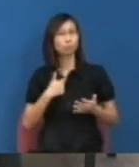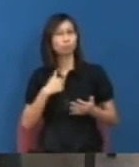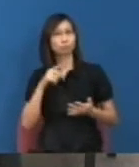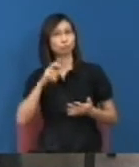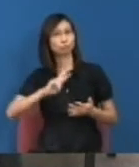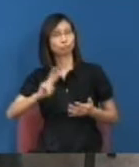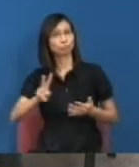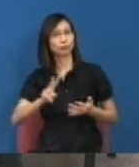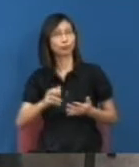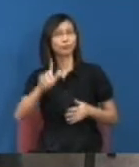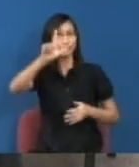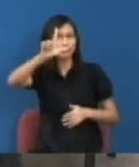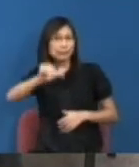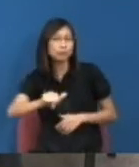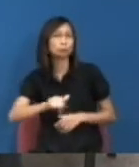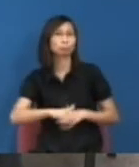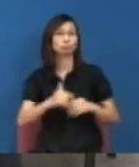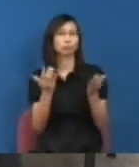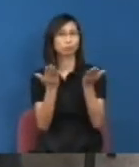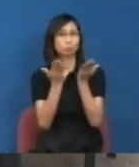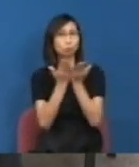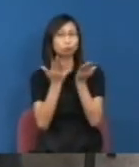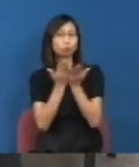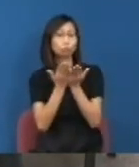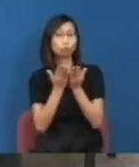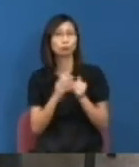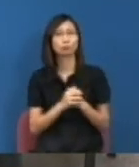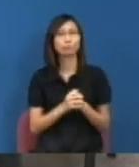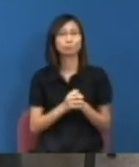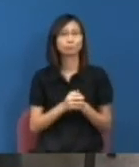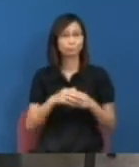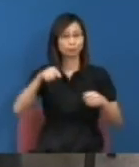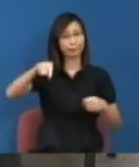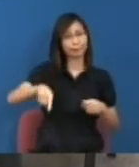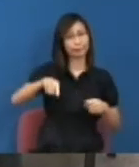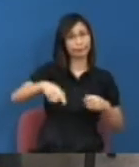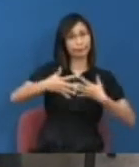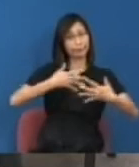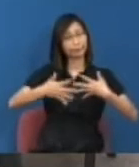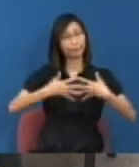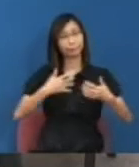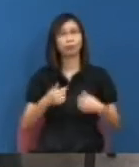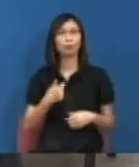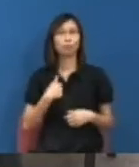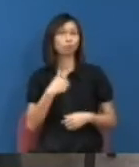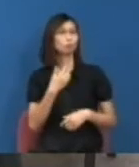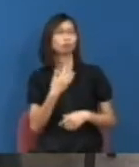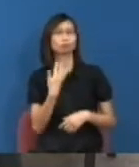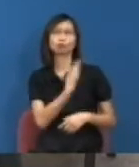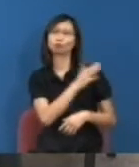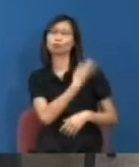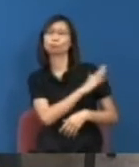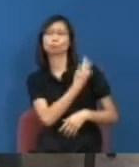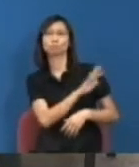你覺得我們在這件事上究竟是我們都不關我的事總理來是他們搞的那件事